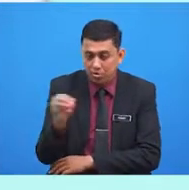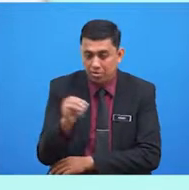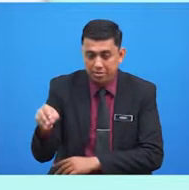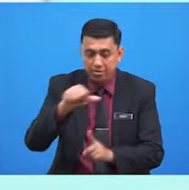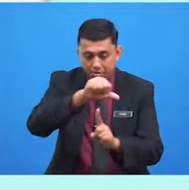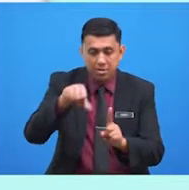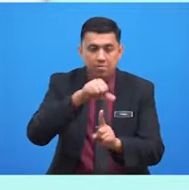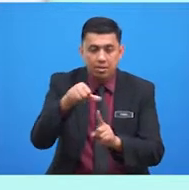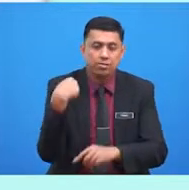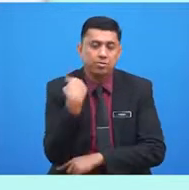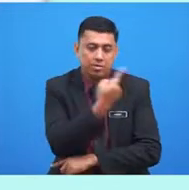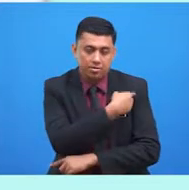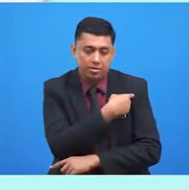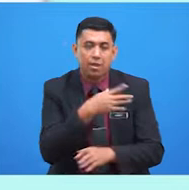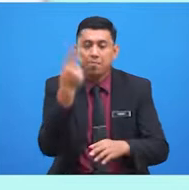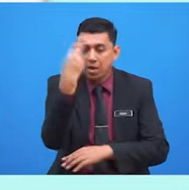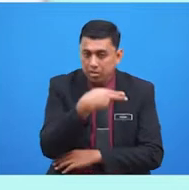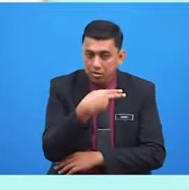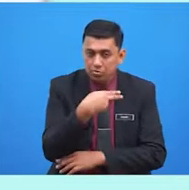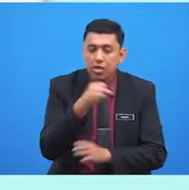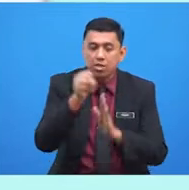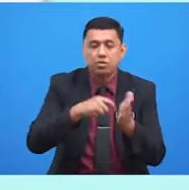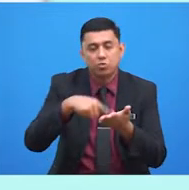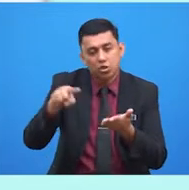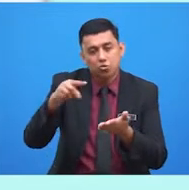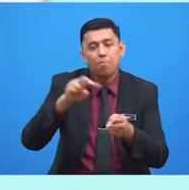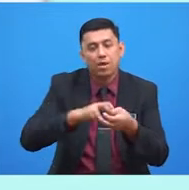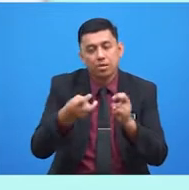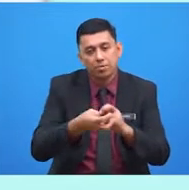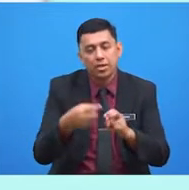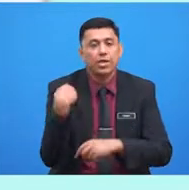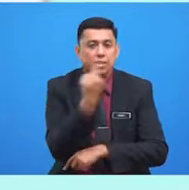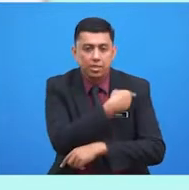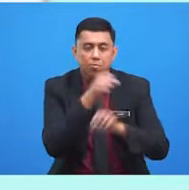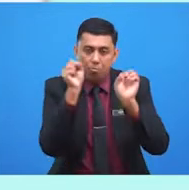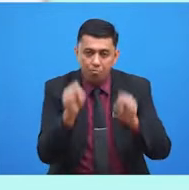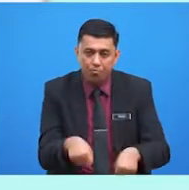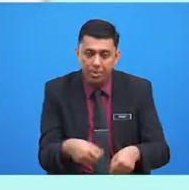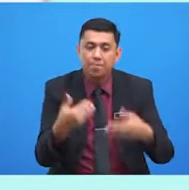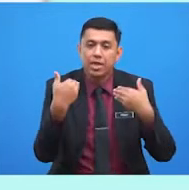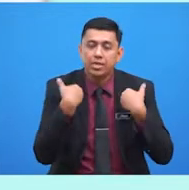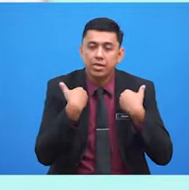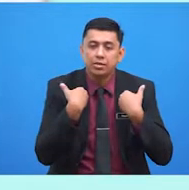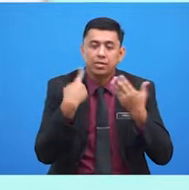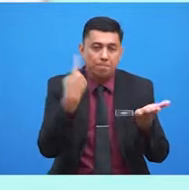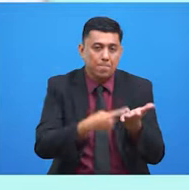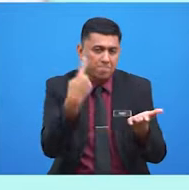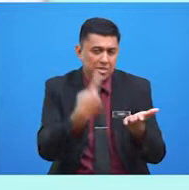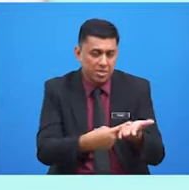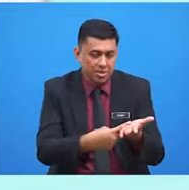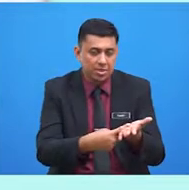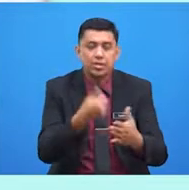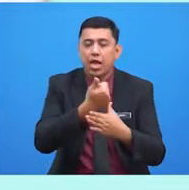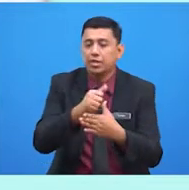apabila kita menghadapi sesuatu masalah, kita boleh mengadakan perbincangan